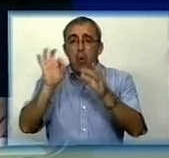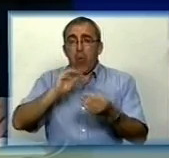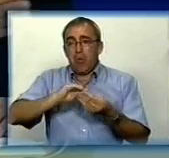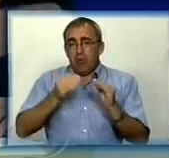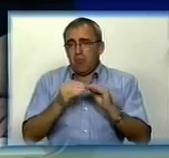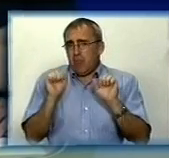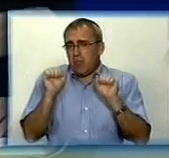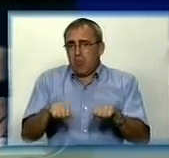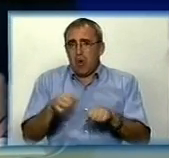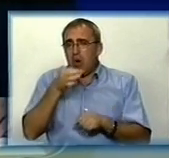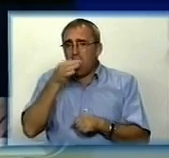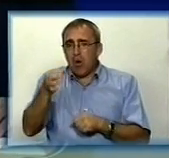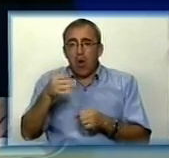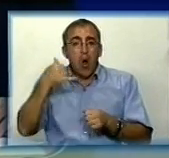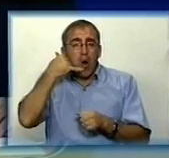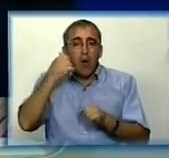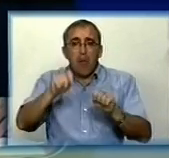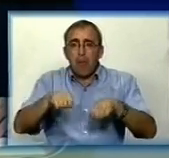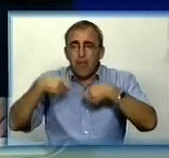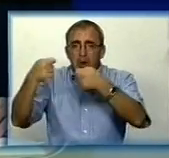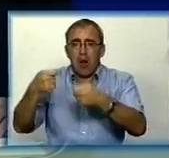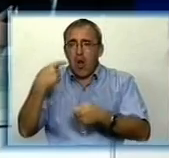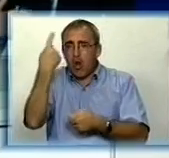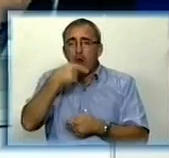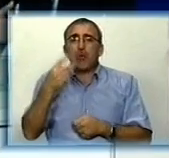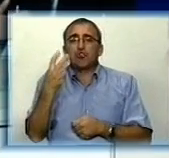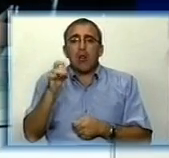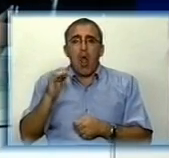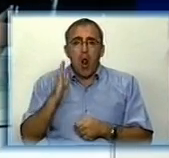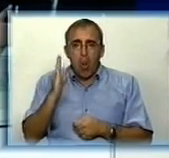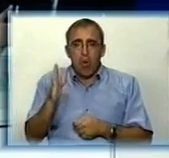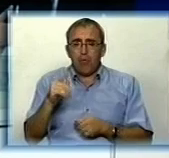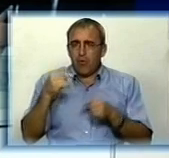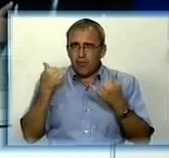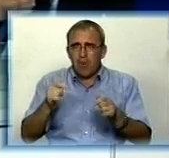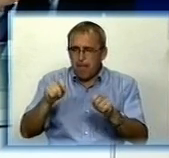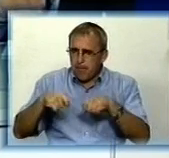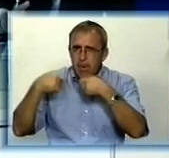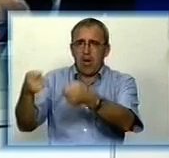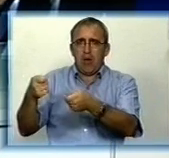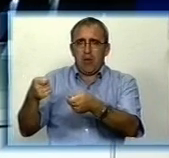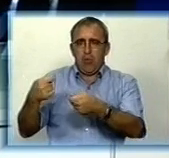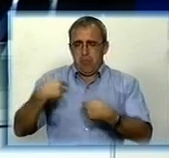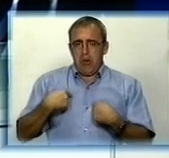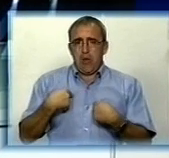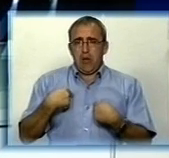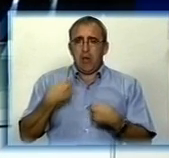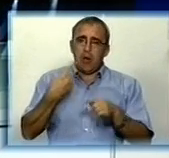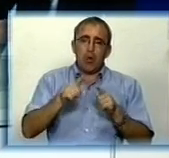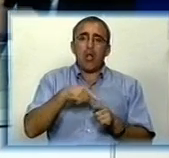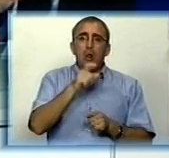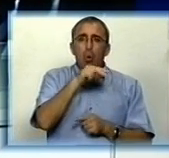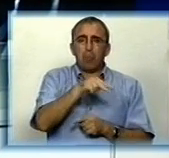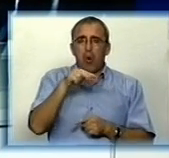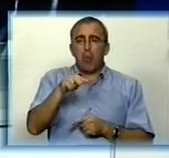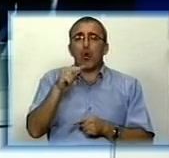Можете сказати операторам, щоб передали лично для Шаталова, і вони тут же передадуть мені, чи для Людмилы Владимирович Шубіна,